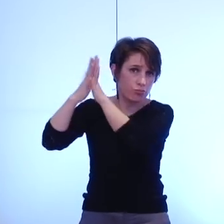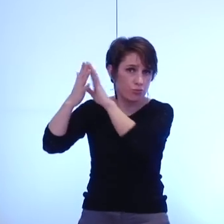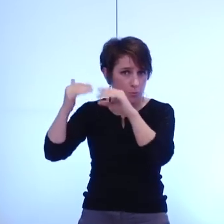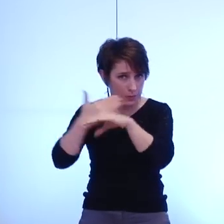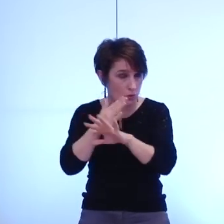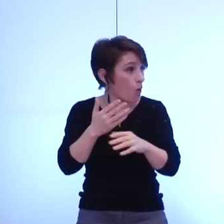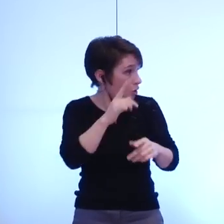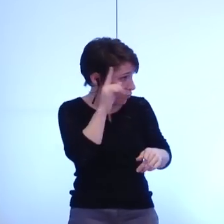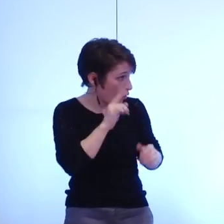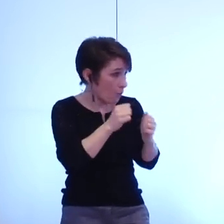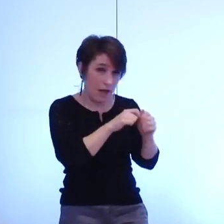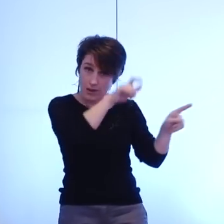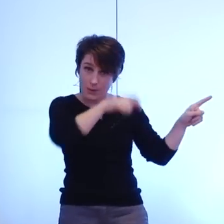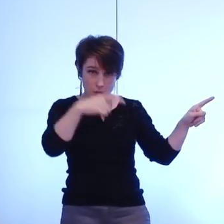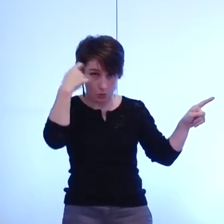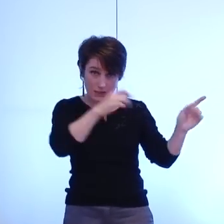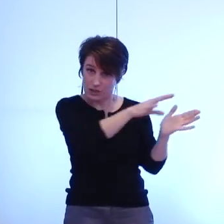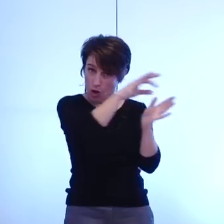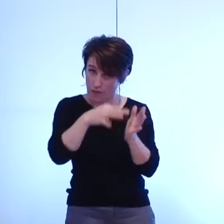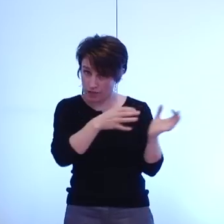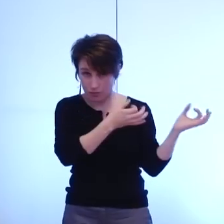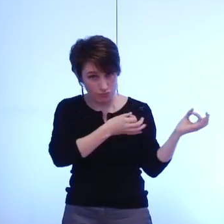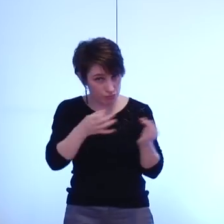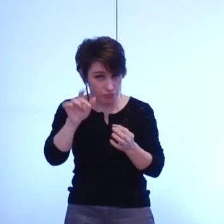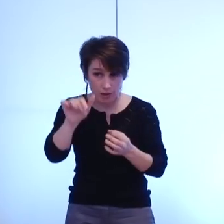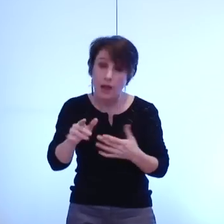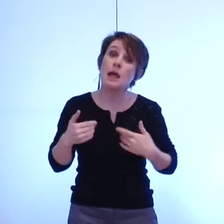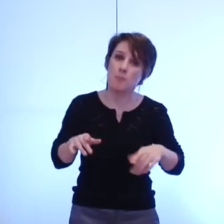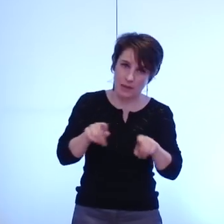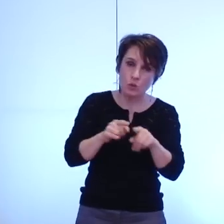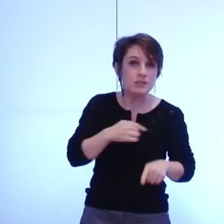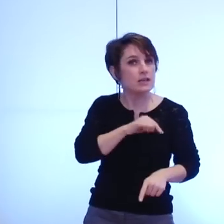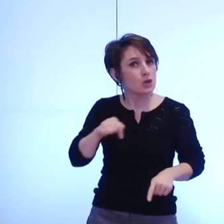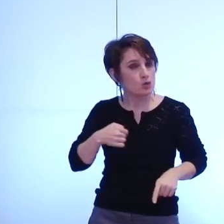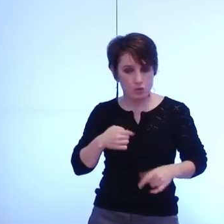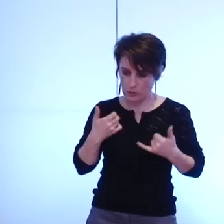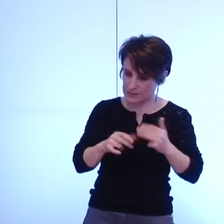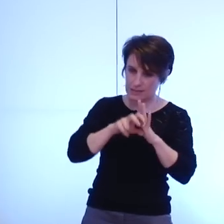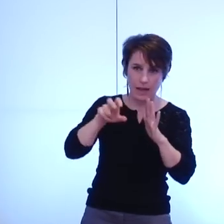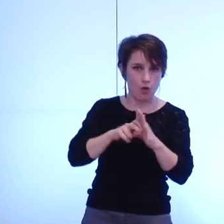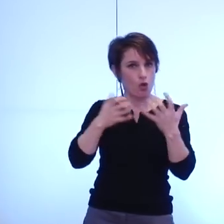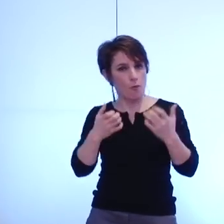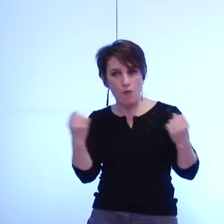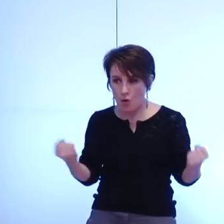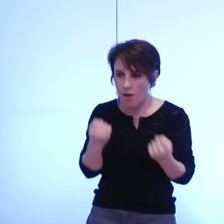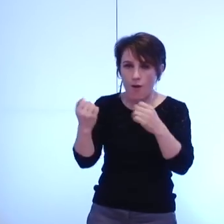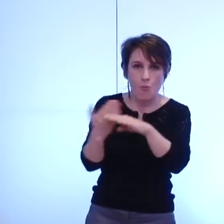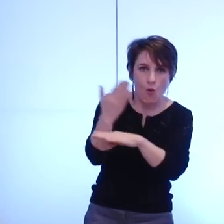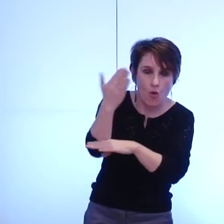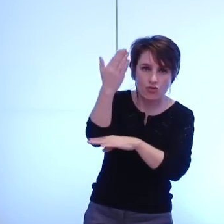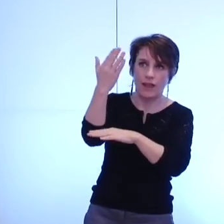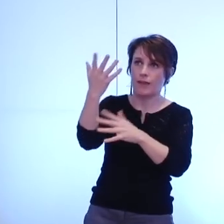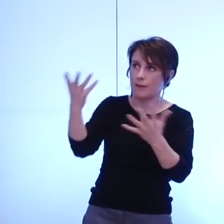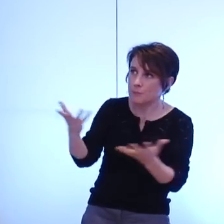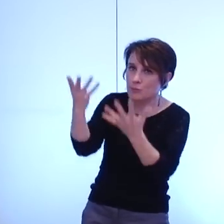de celle-ci mais aussi sur les projets que nous grenoblois souhaitons porter débattre remonter à celle-ci